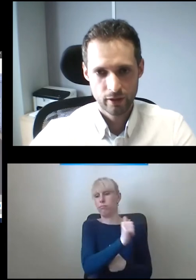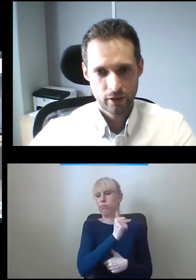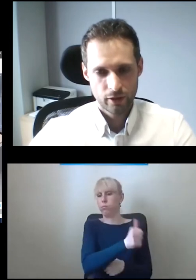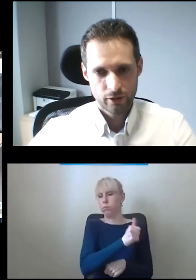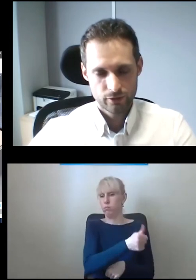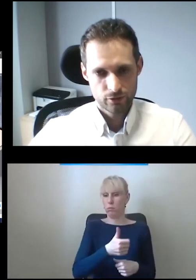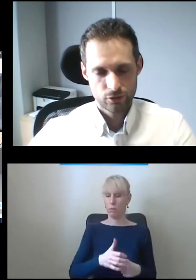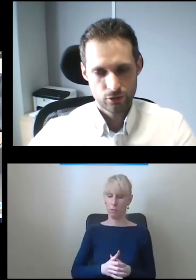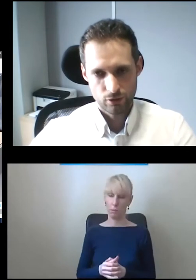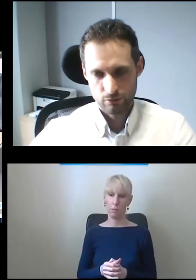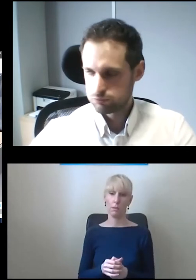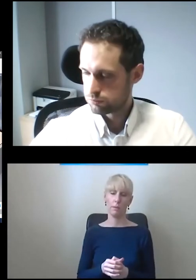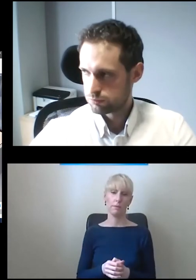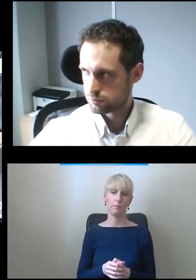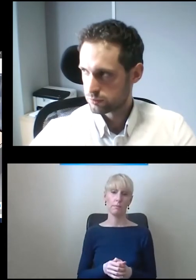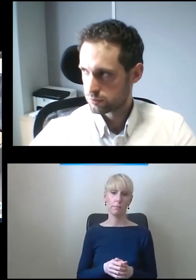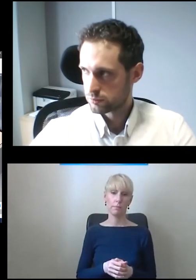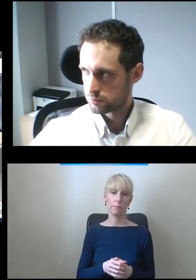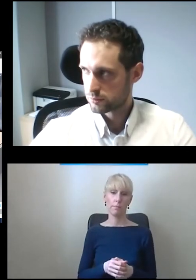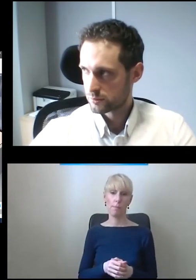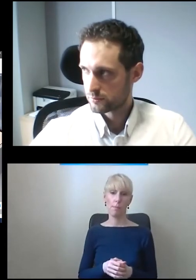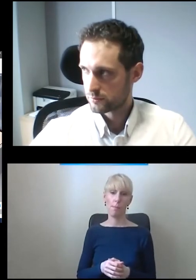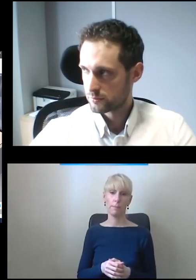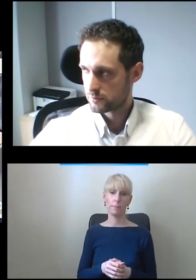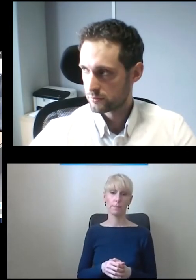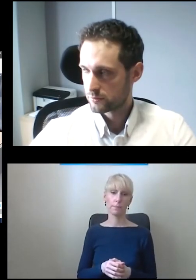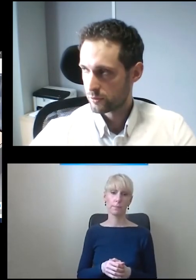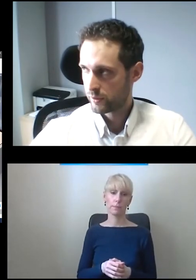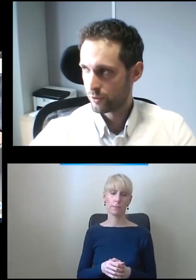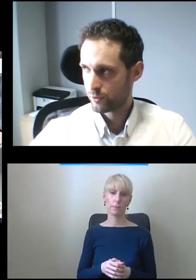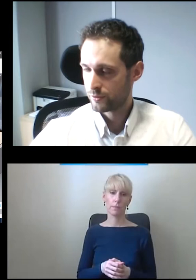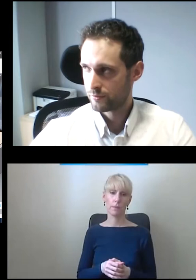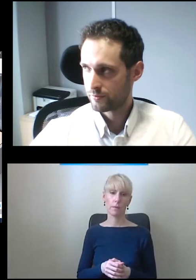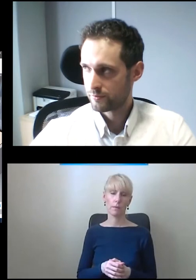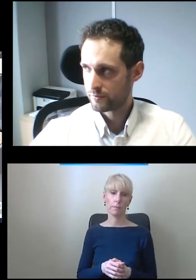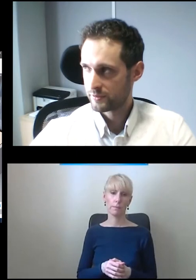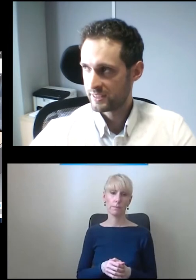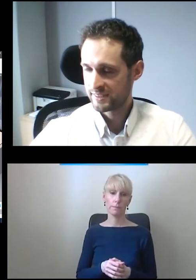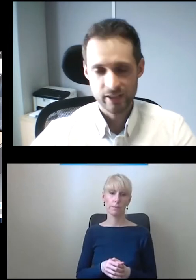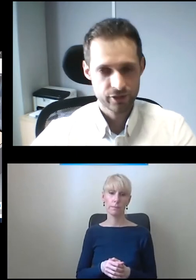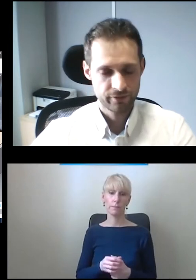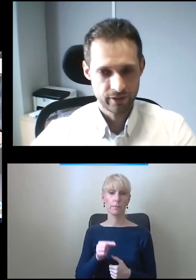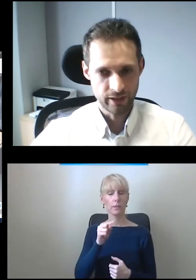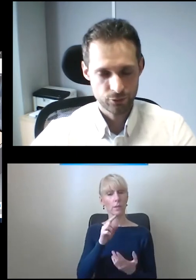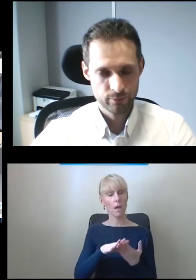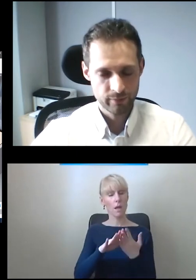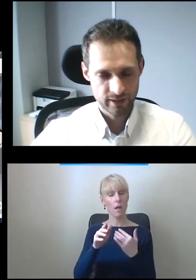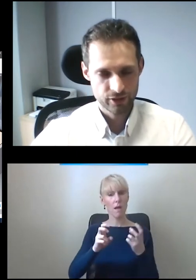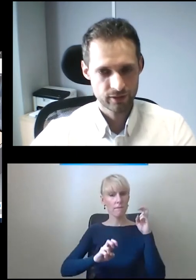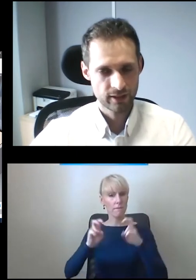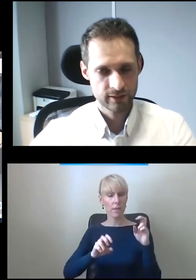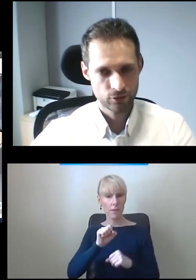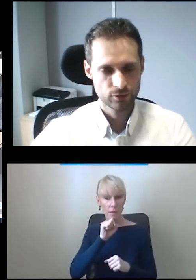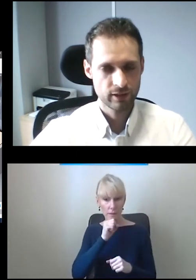te starsze windy, jak już mamy